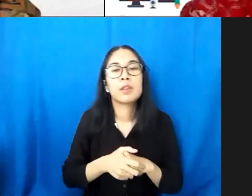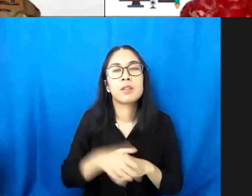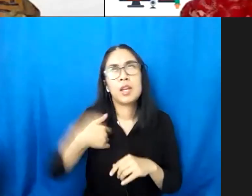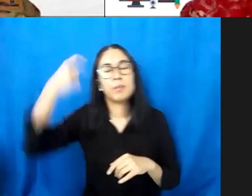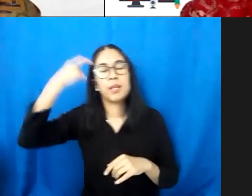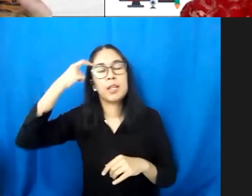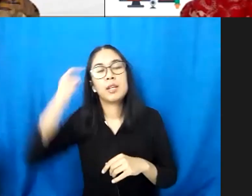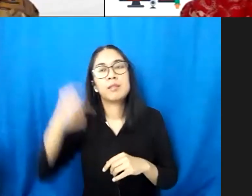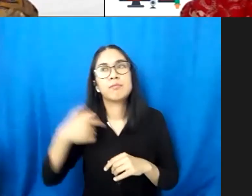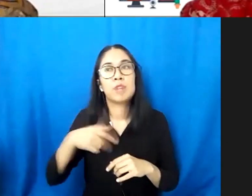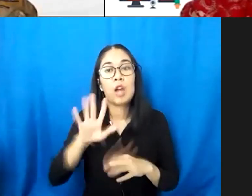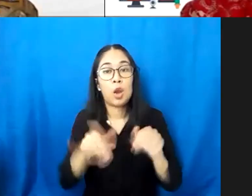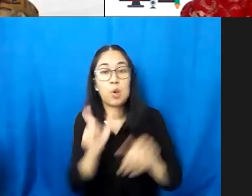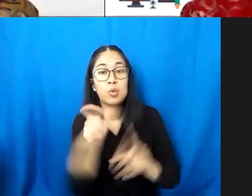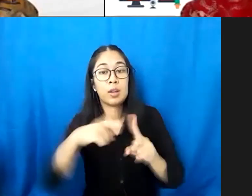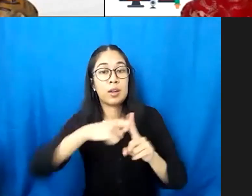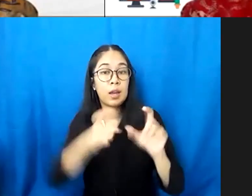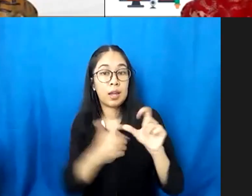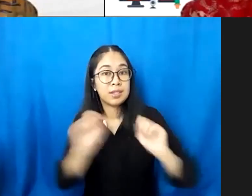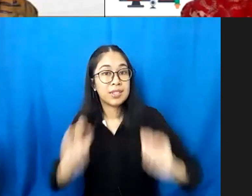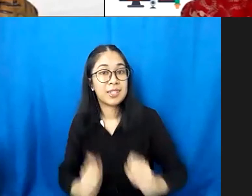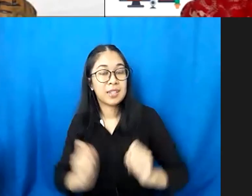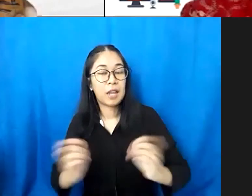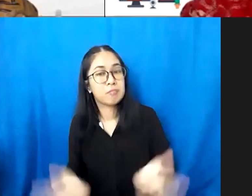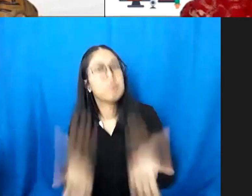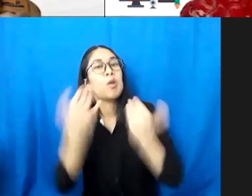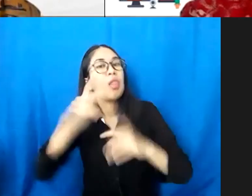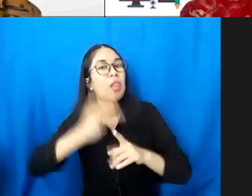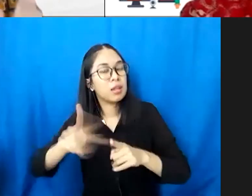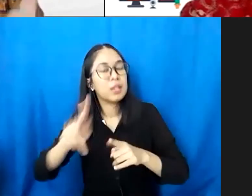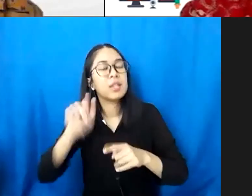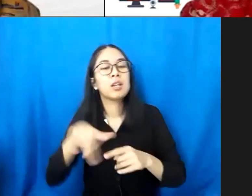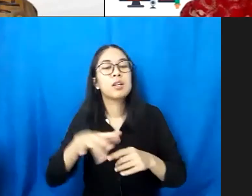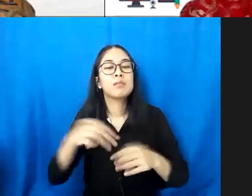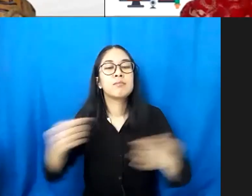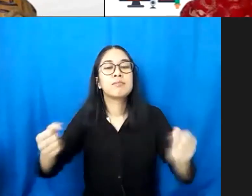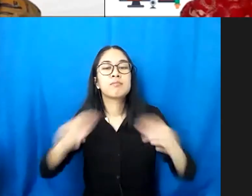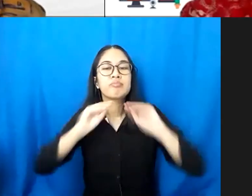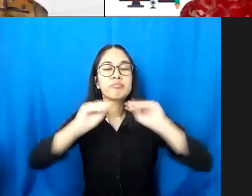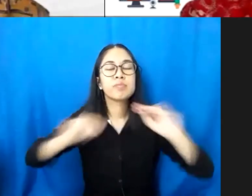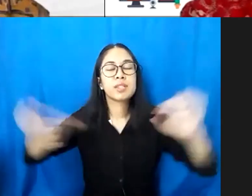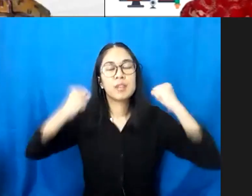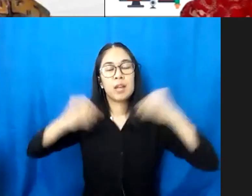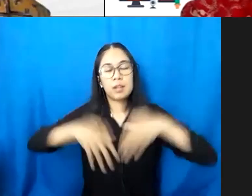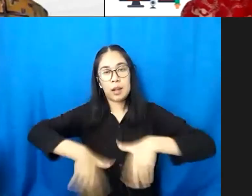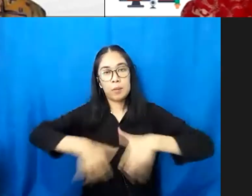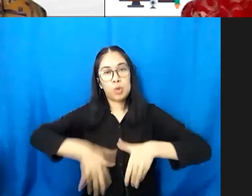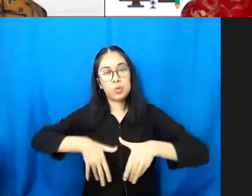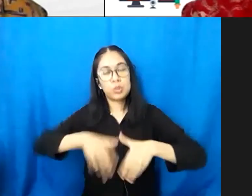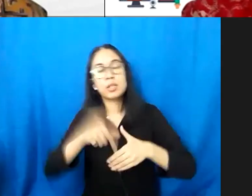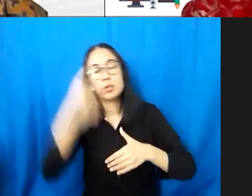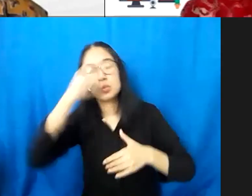UKS yang kita hidupkan nanti komponen nanti kesetara reproduksi pada anak usia dini tentu dengan